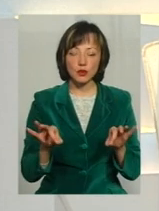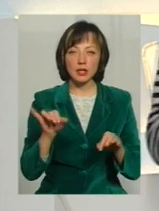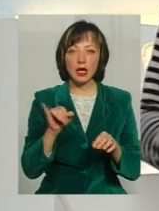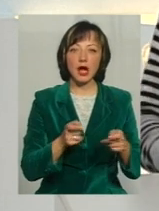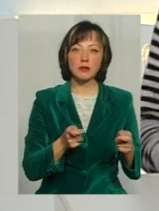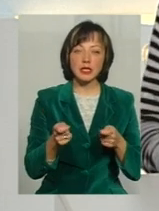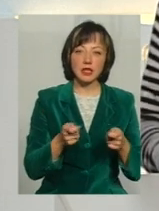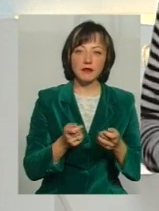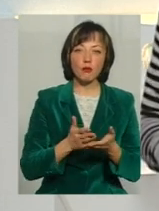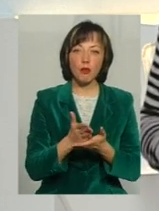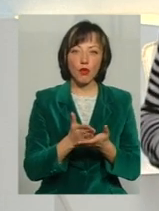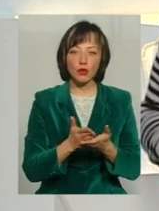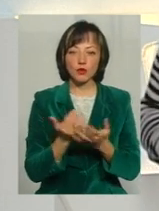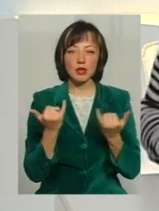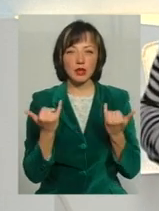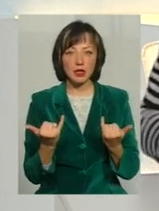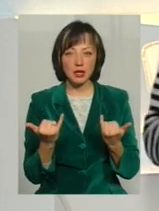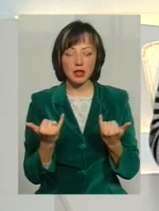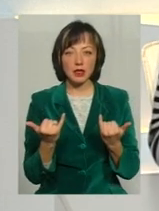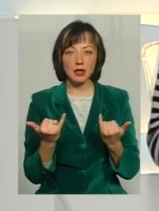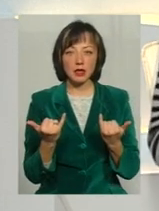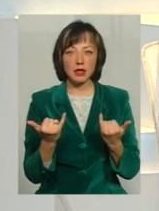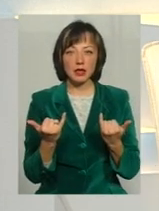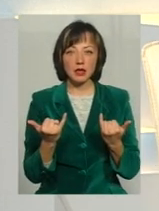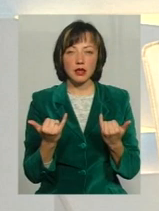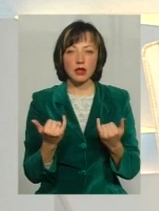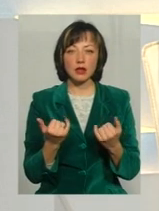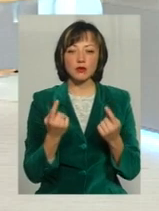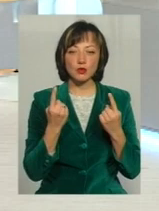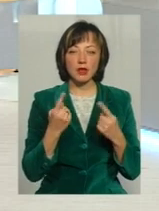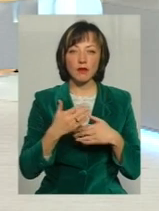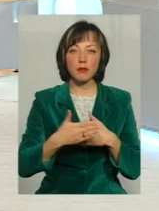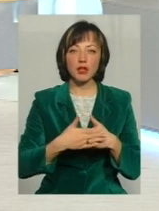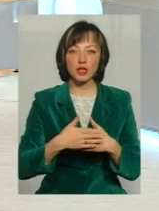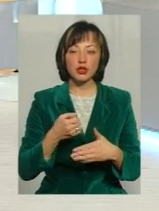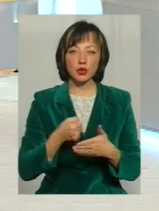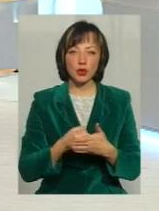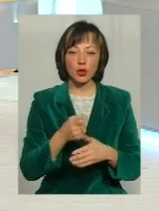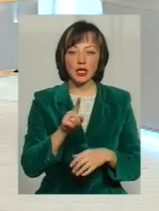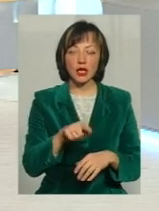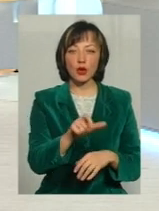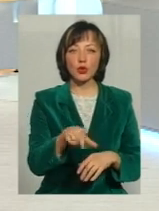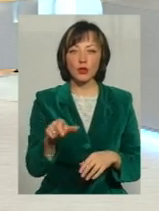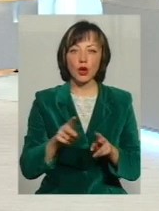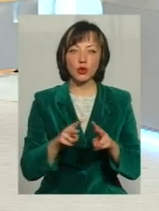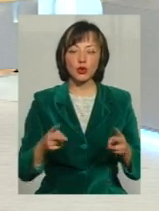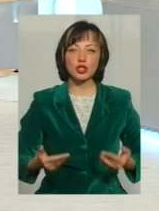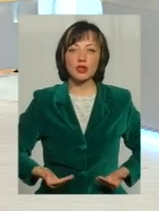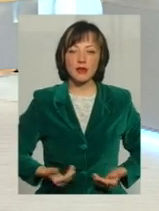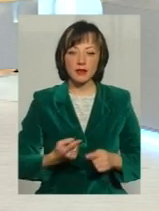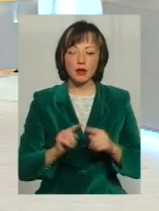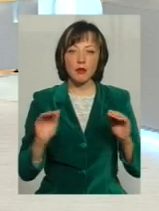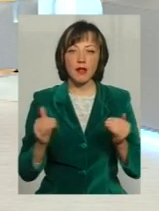адміністративні послуги нині Вони суттєво ближчі до тих людей, хто живе в тих